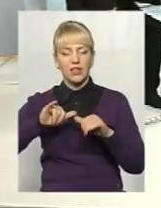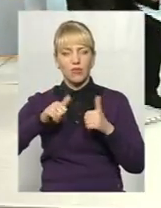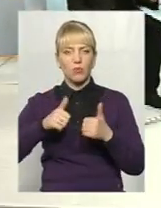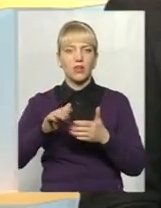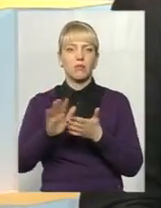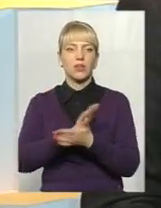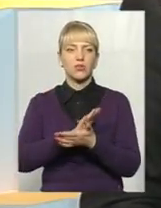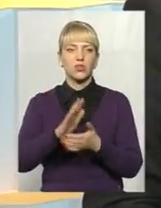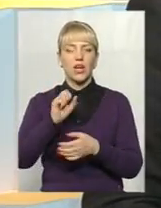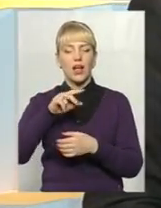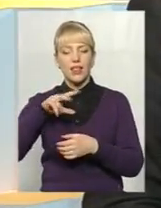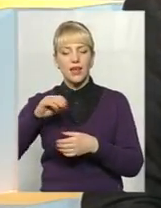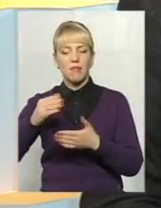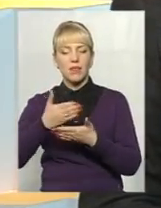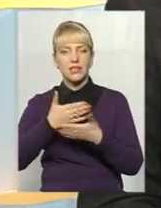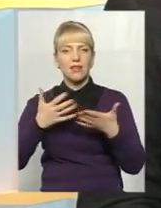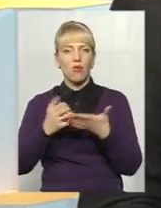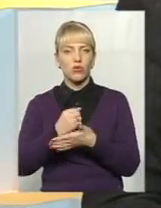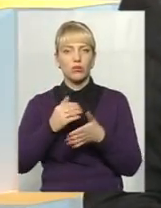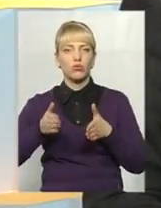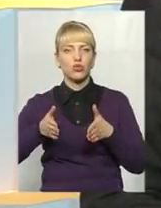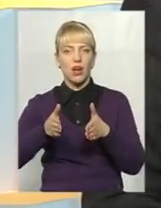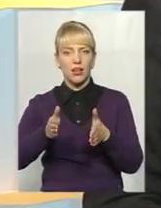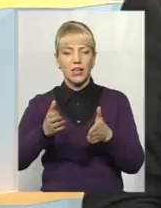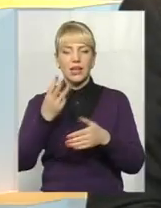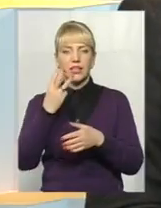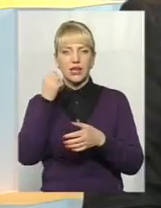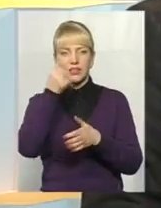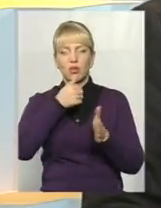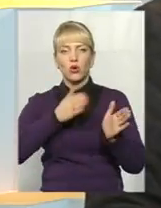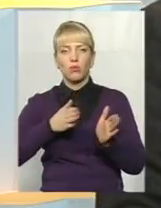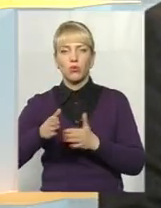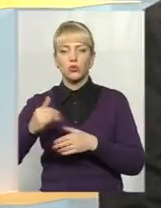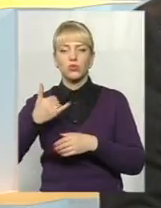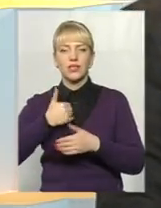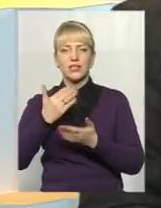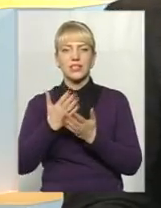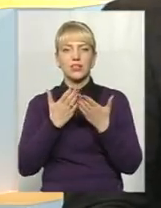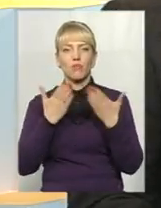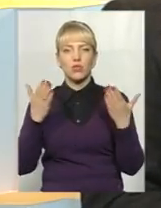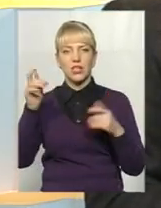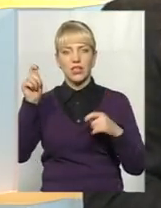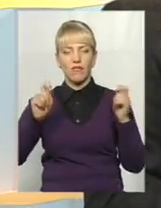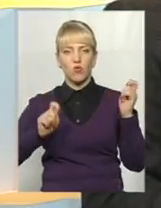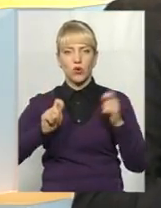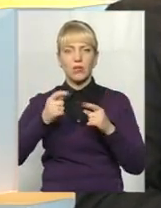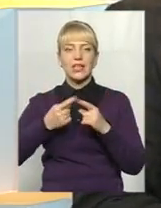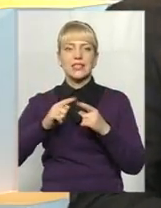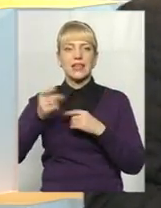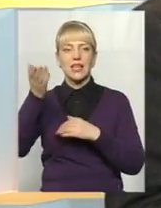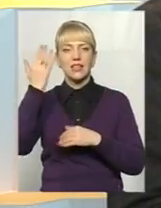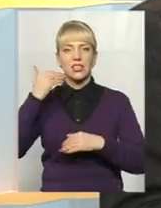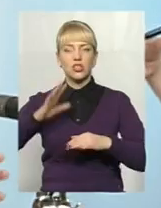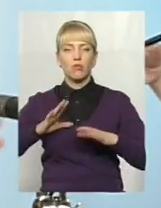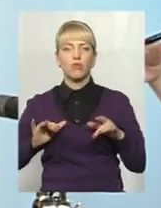ми знаходимо, значить, шляхи. Третій рік поспіль у нас проходить музейний форум. Це раніше був такий захід